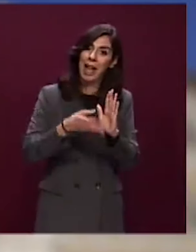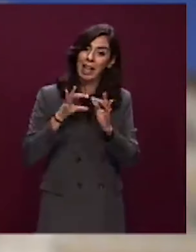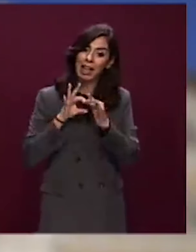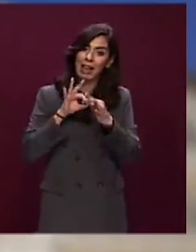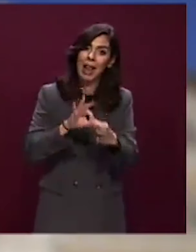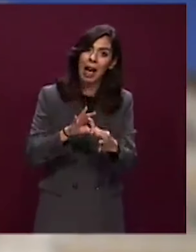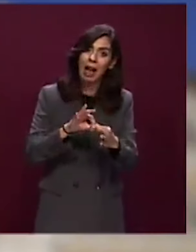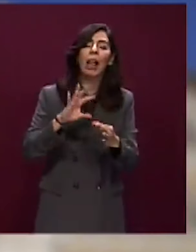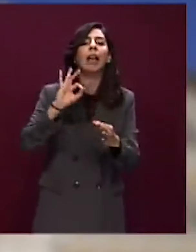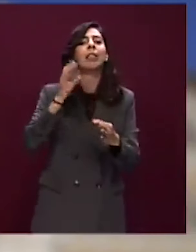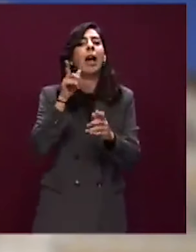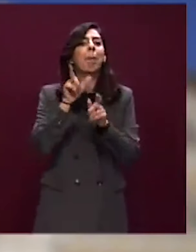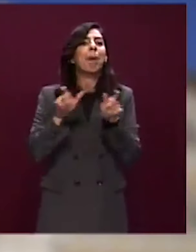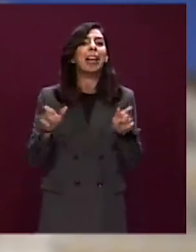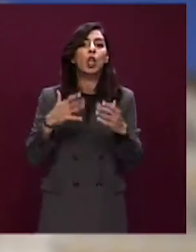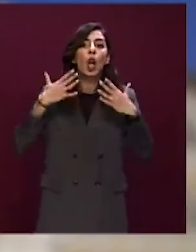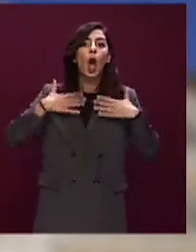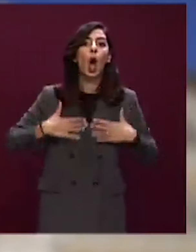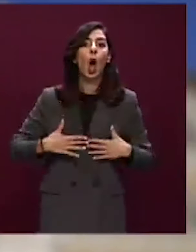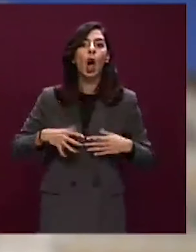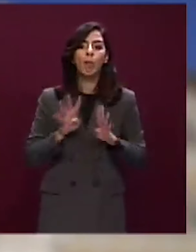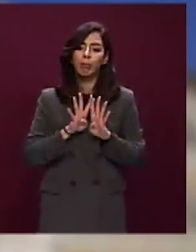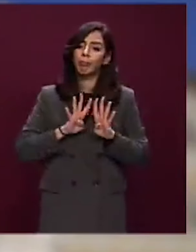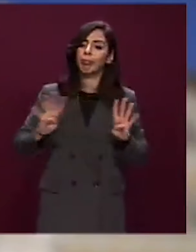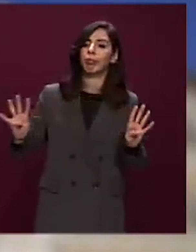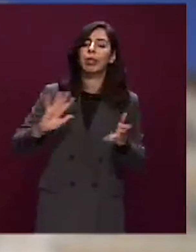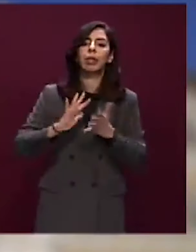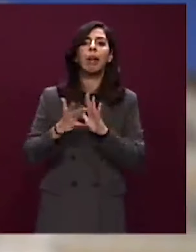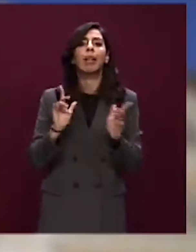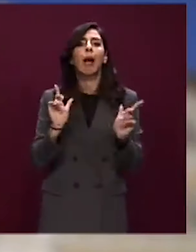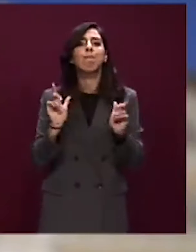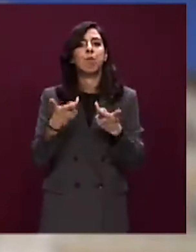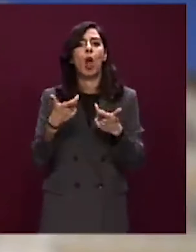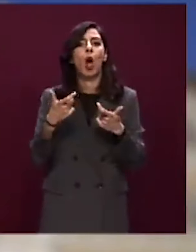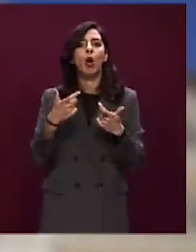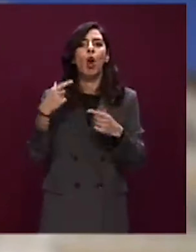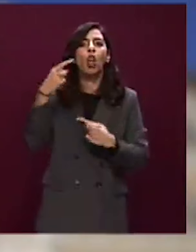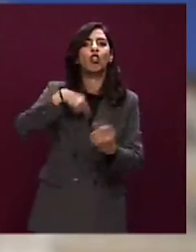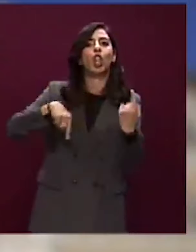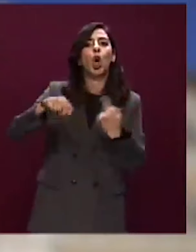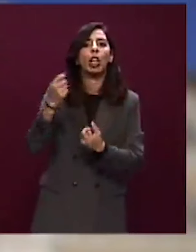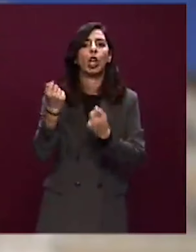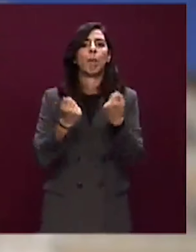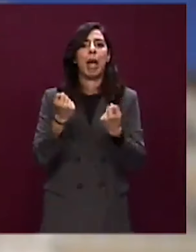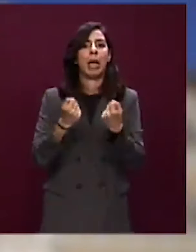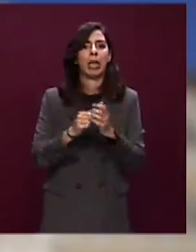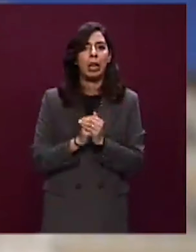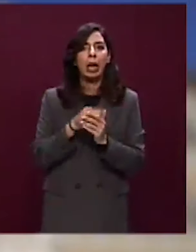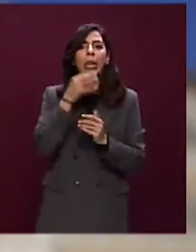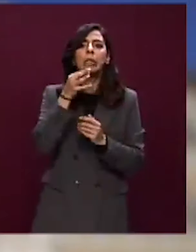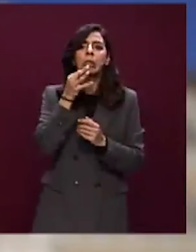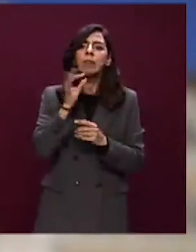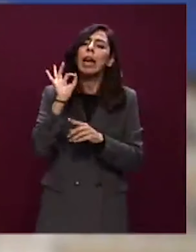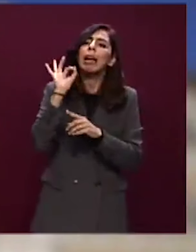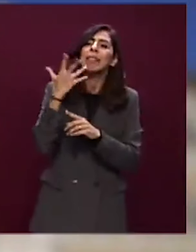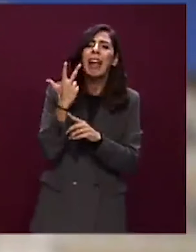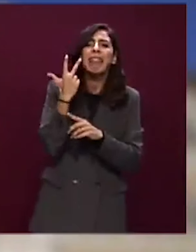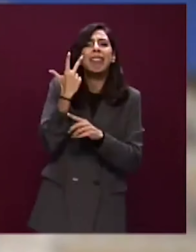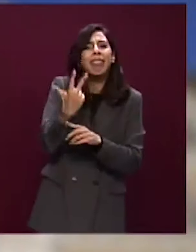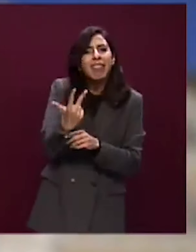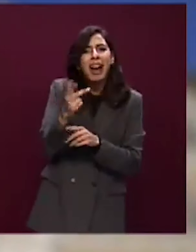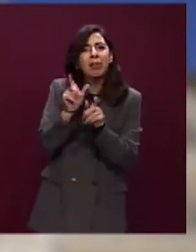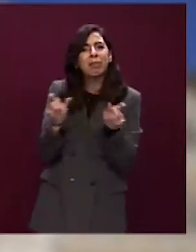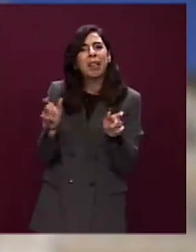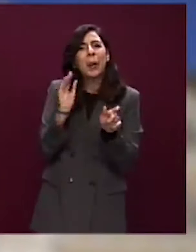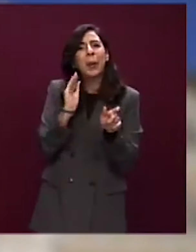alcun mezzo, con il loro corpo. Il che vuol dire che se tre ragazzini si mettono a protestare davanti a scuola e bloccano il